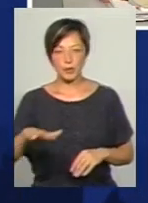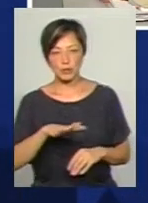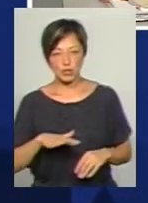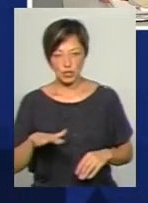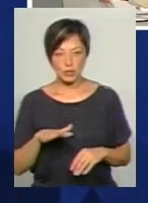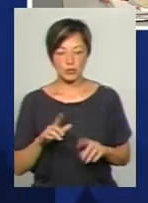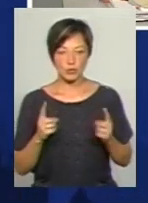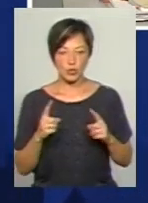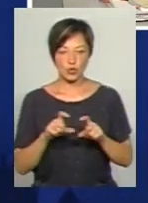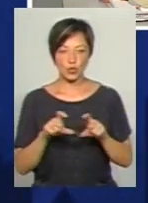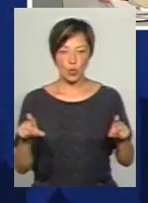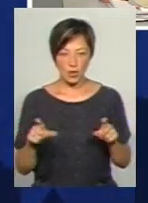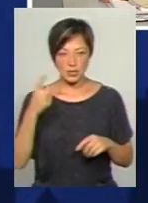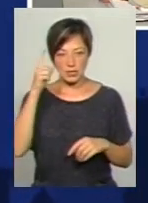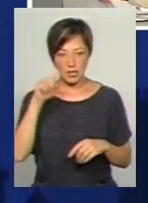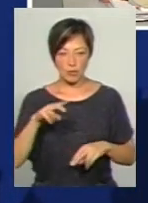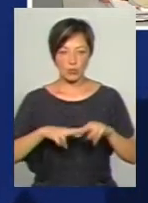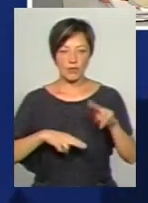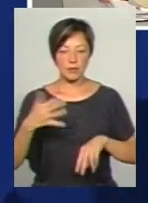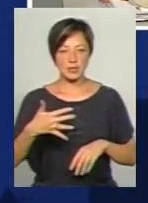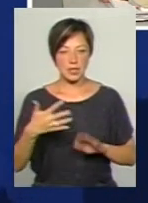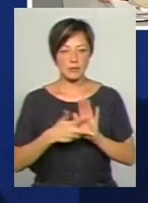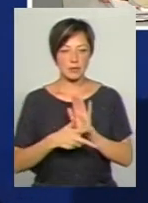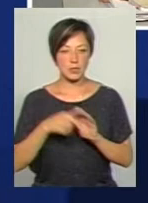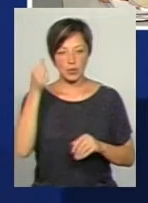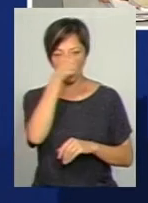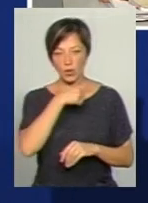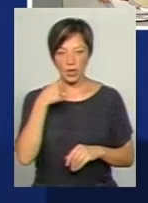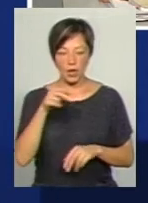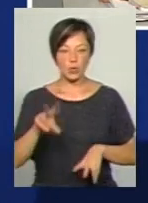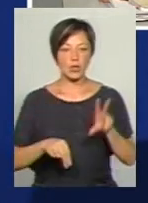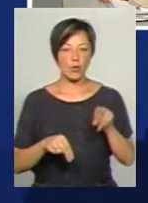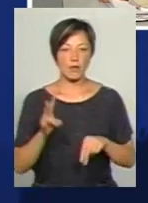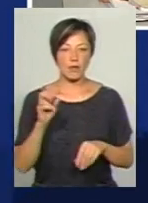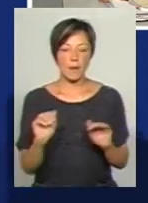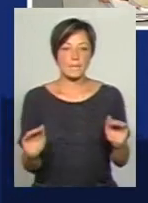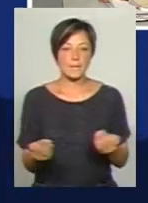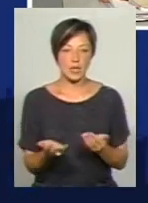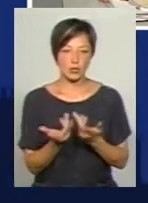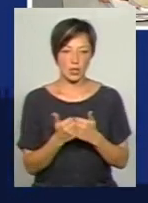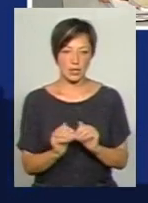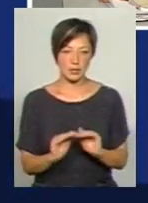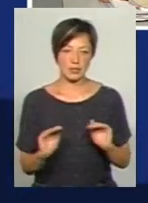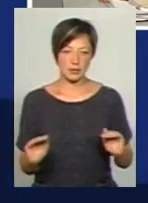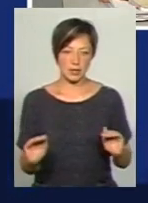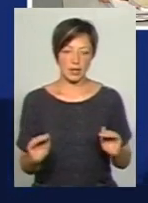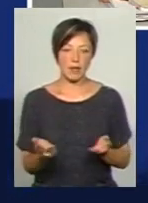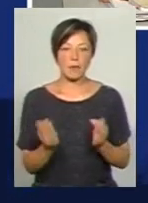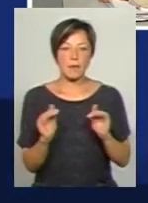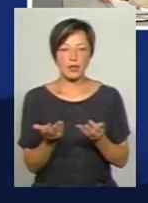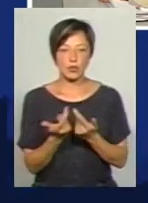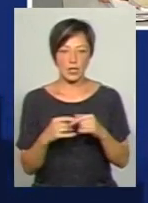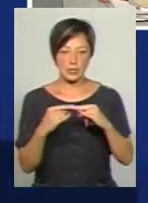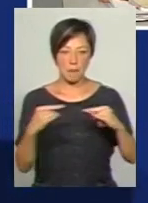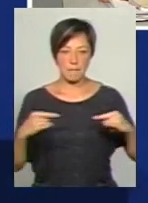приміщення школи, ми знаємо, будувалися в 50-80 роки, вони розраховані на меншу кількість учнів, на меншу кількість